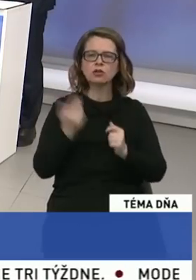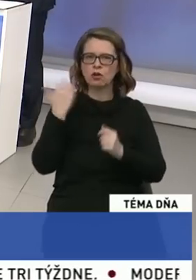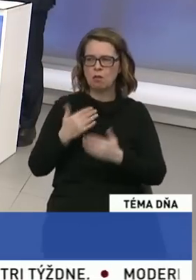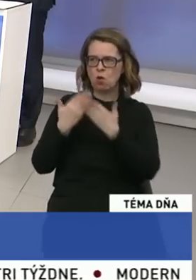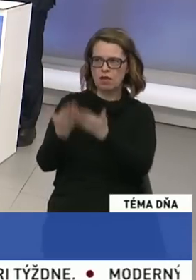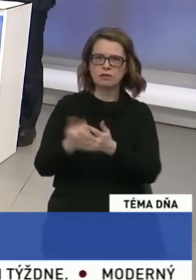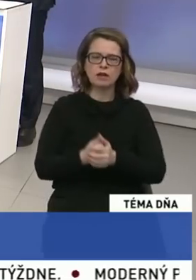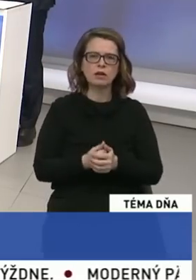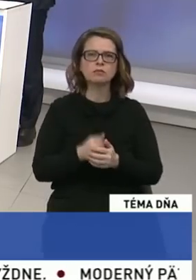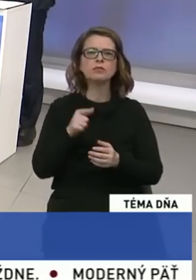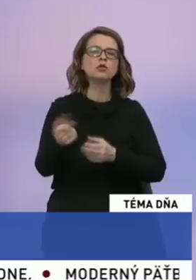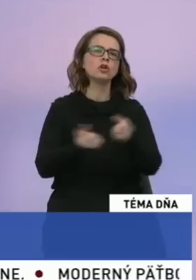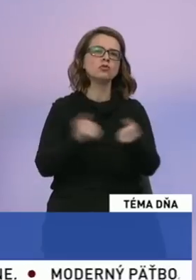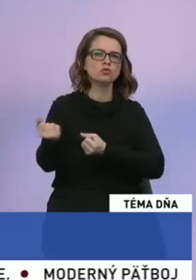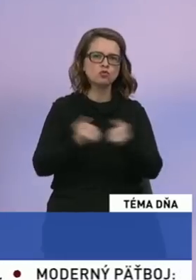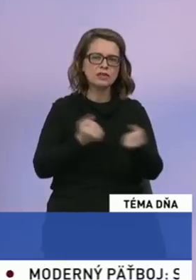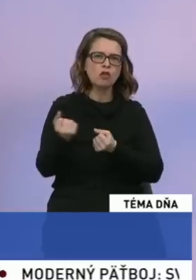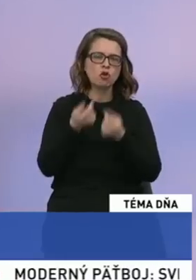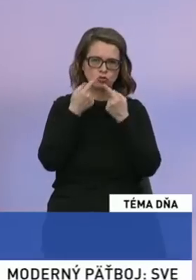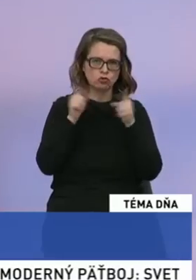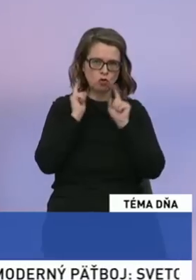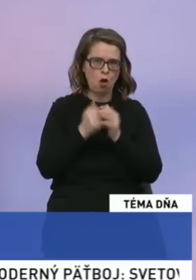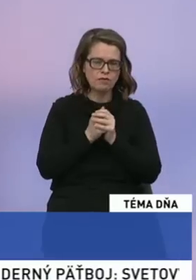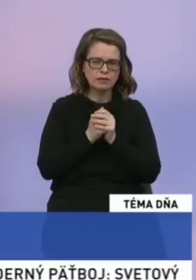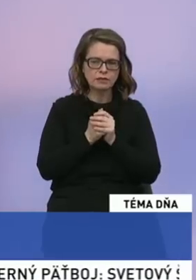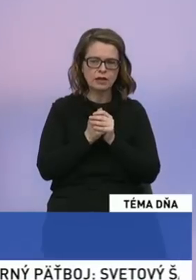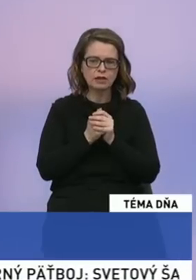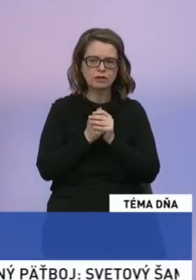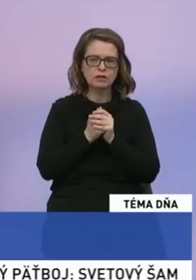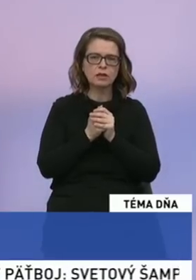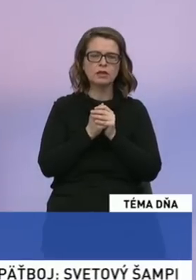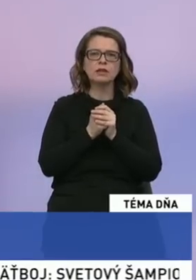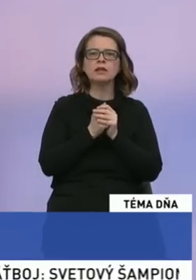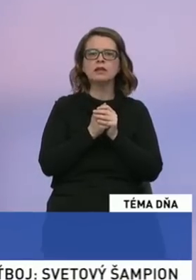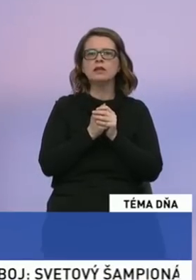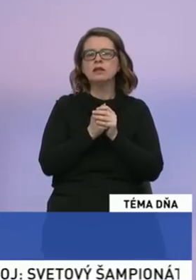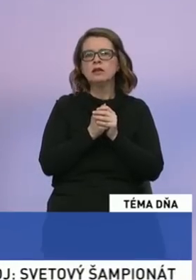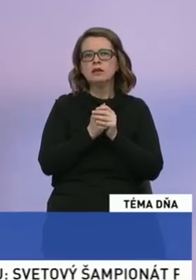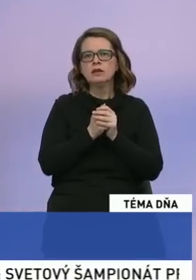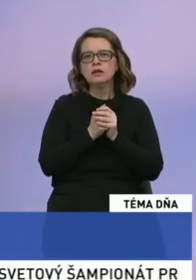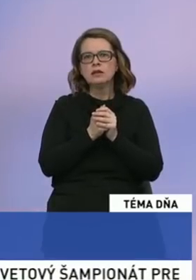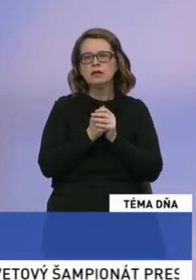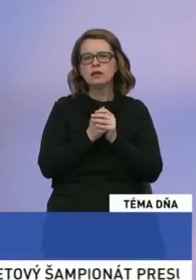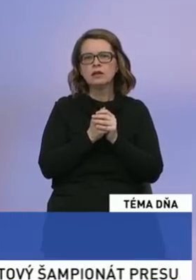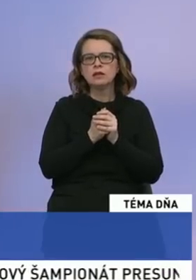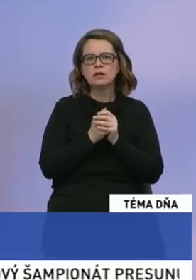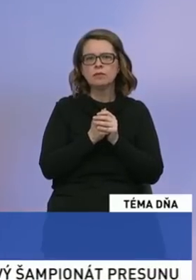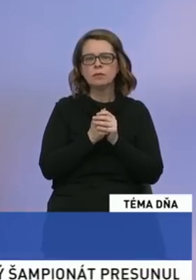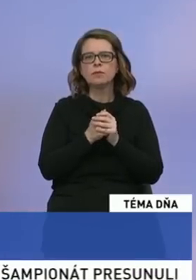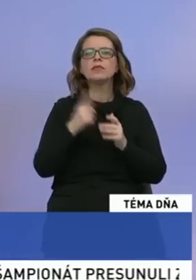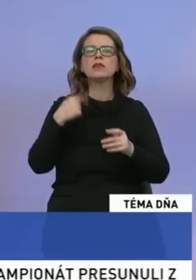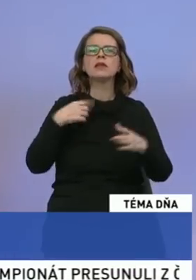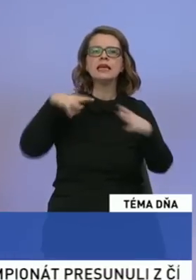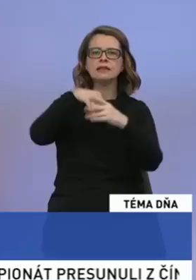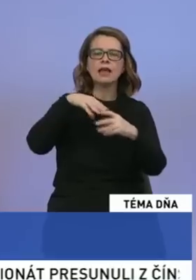Tak je to skúsenosť aj napríklad z Polska, kde na vojovodstva idú eurofondy. U nás je to tzv. IROP, integrovaný